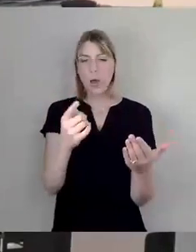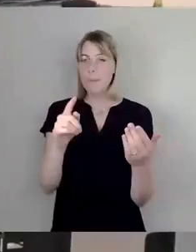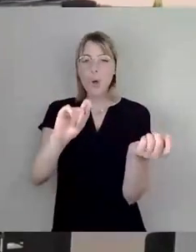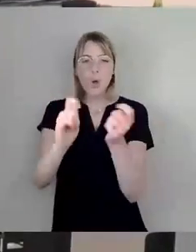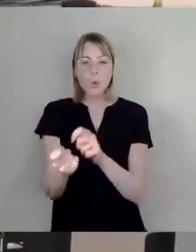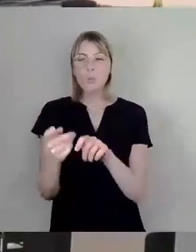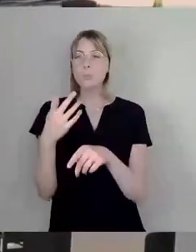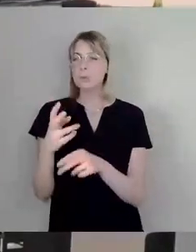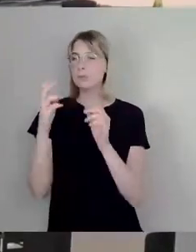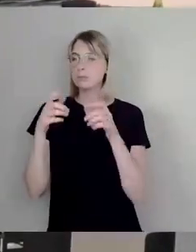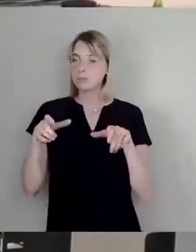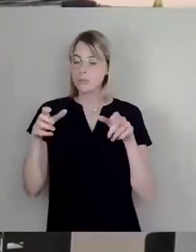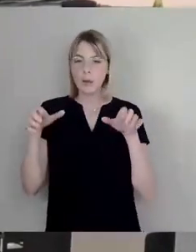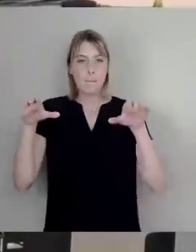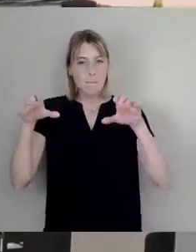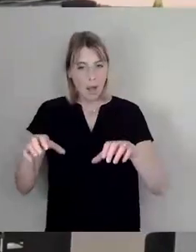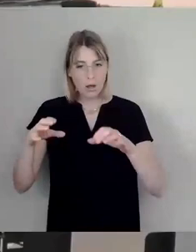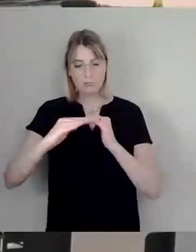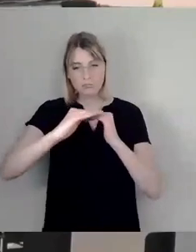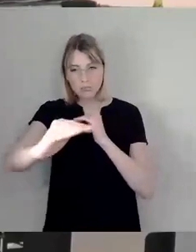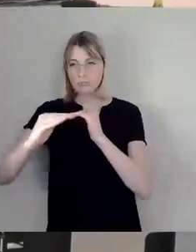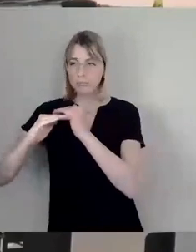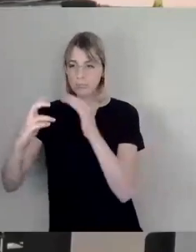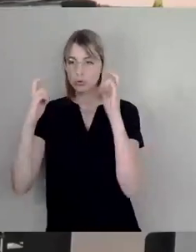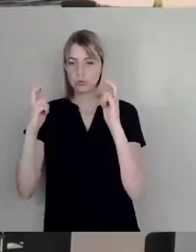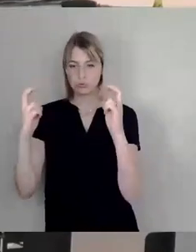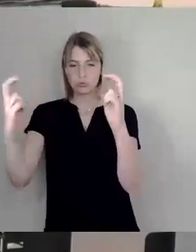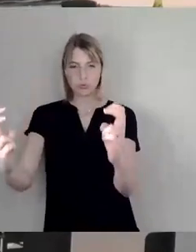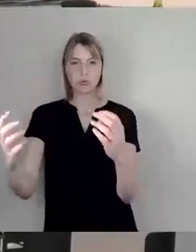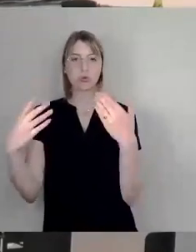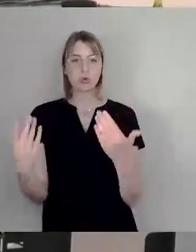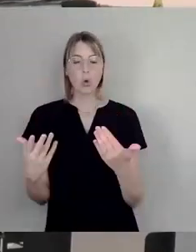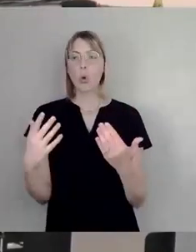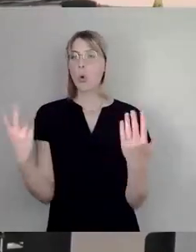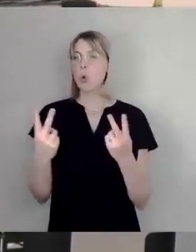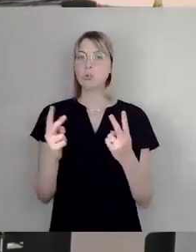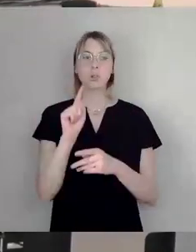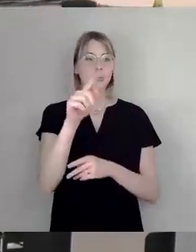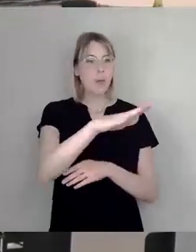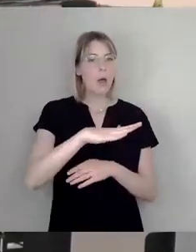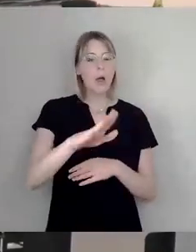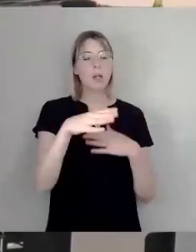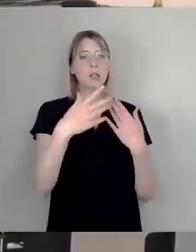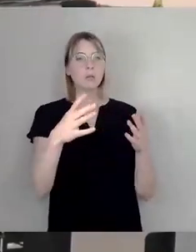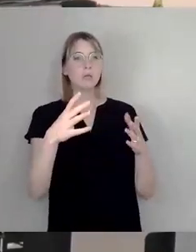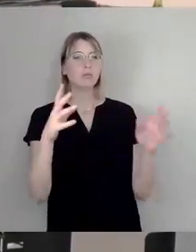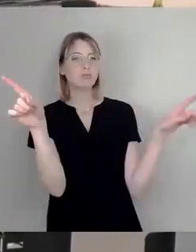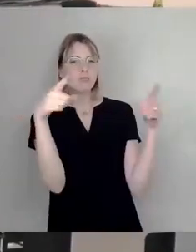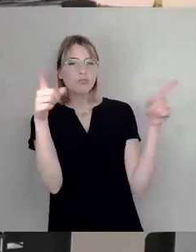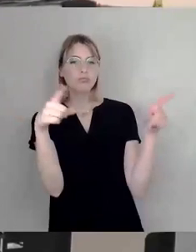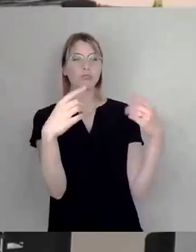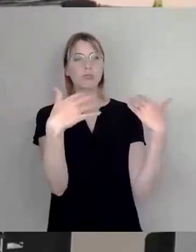Kreuzung ist, spielt eine Band, dort, wo nichts ist, wird Bier verkauft und Bratwurst